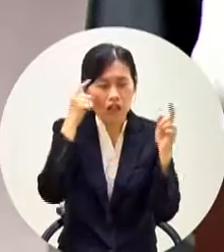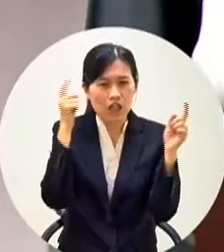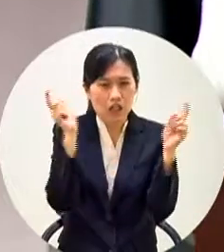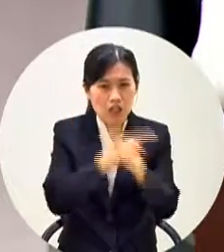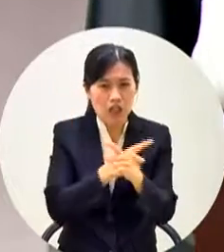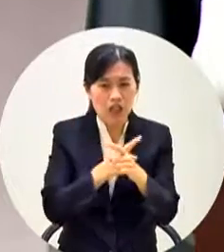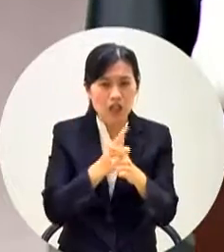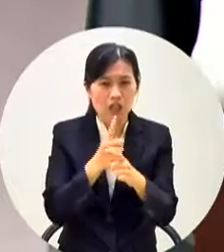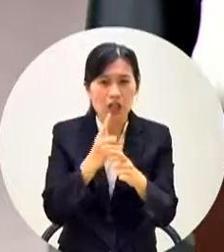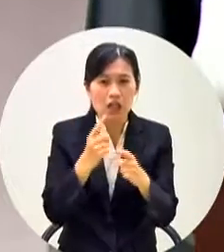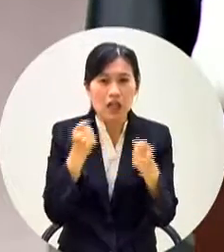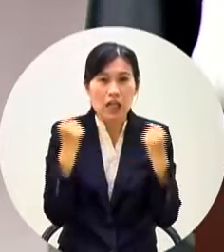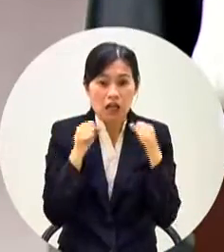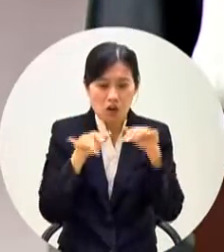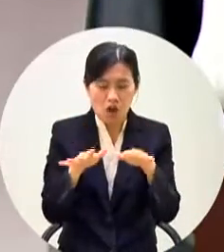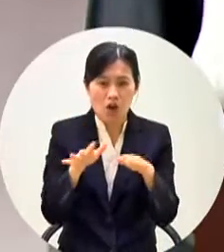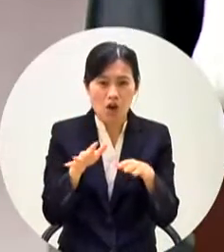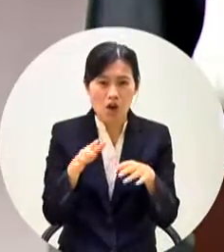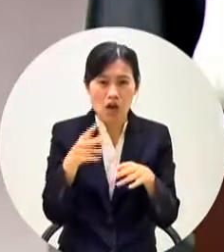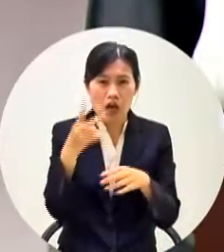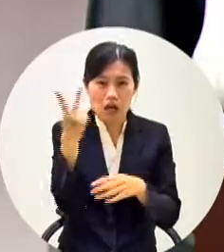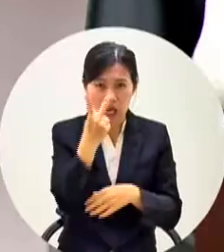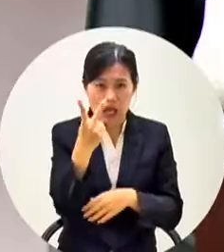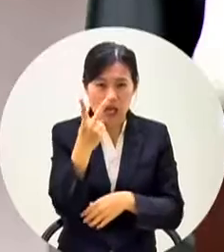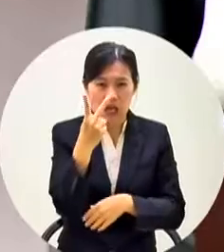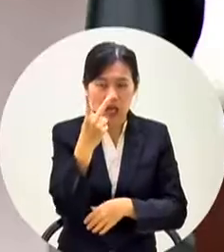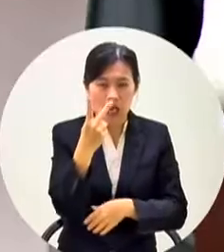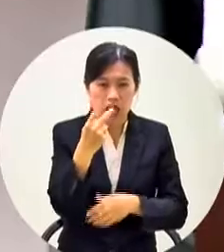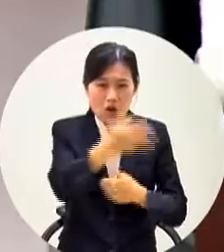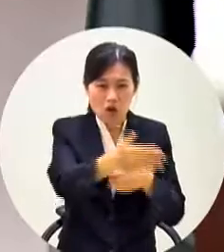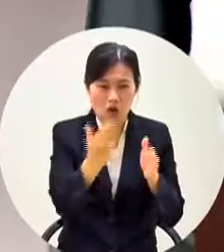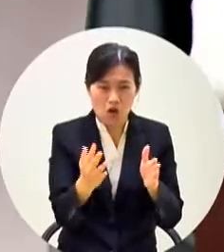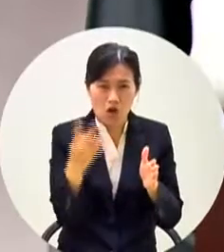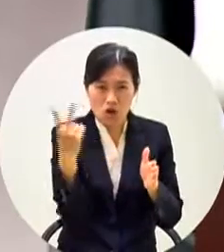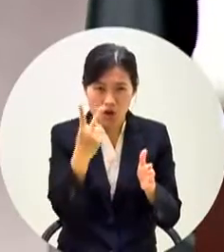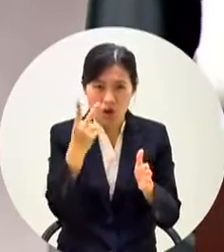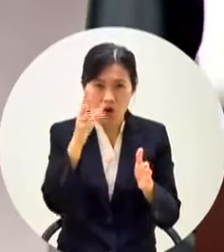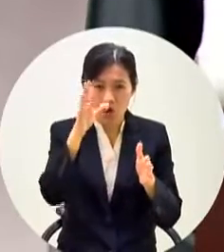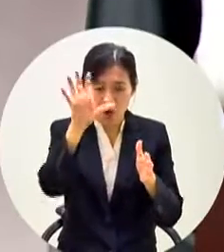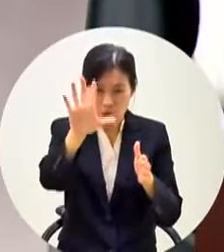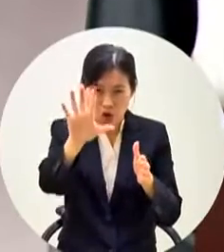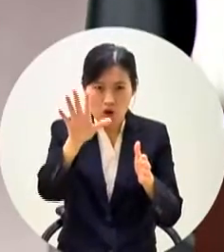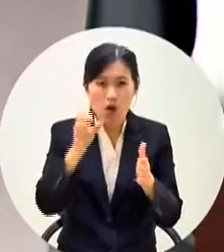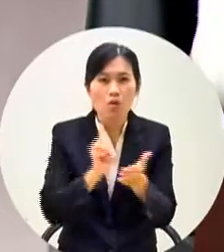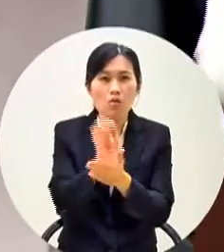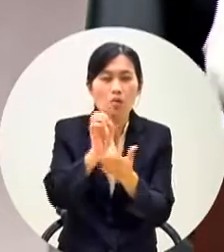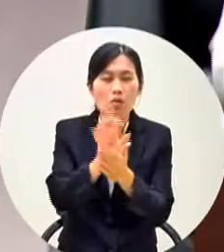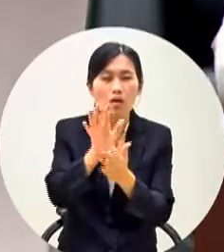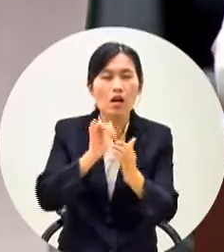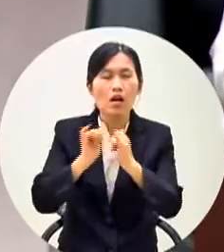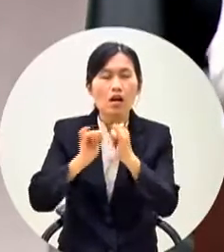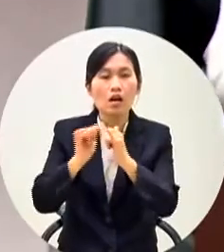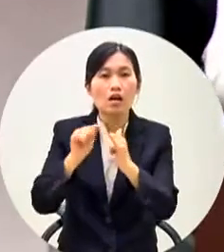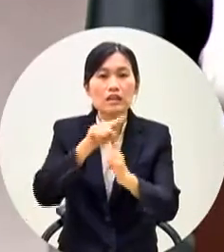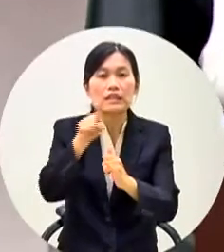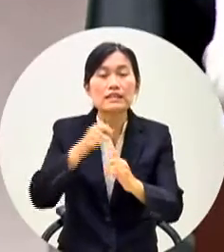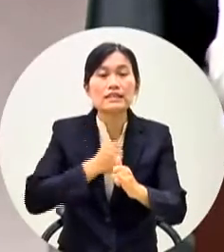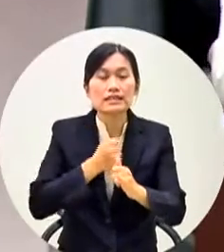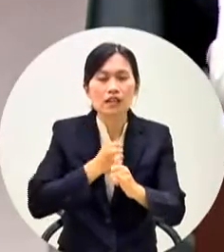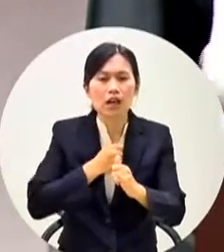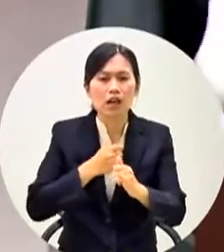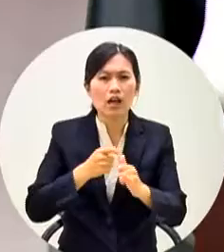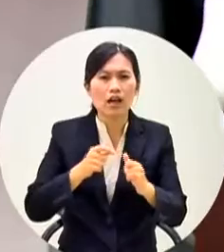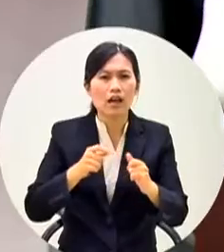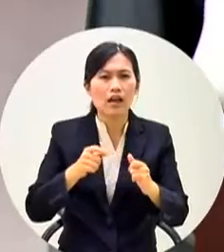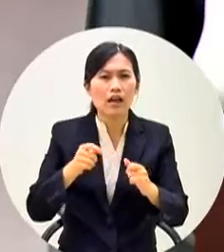間兩台對不對有的好那我跟大家報告讓市民也了解根據台灣銀